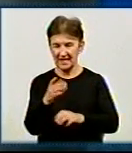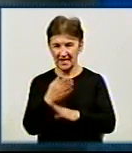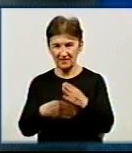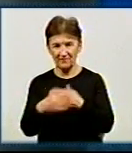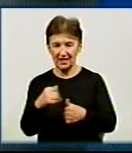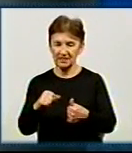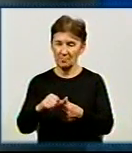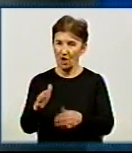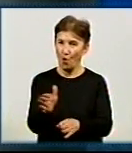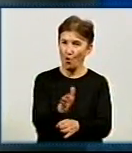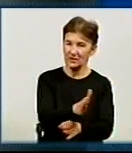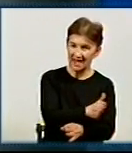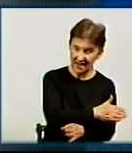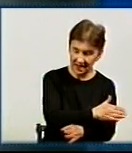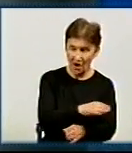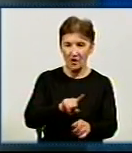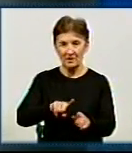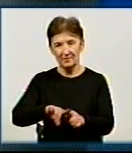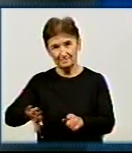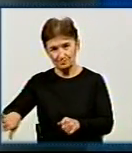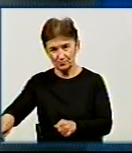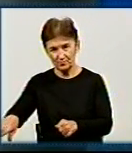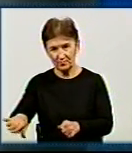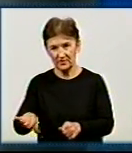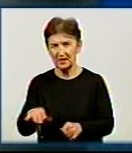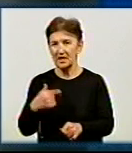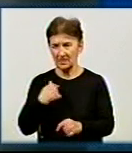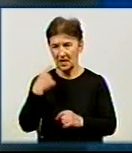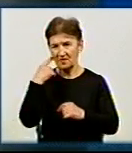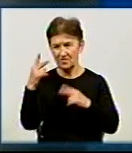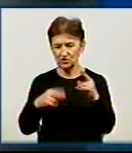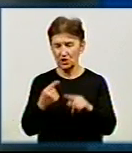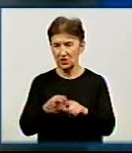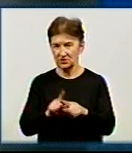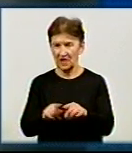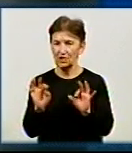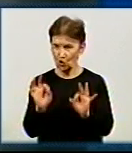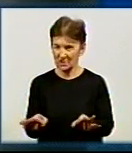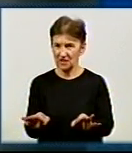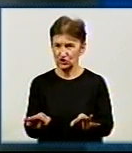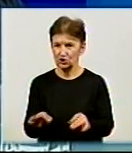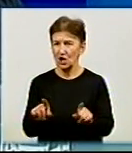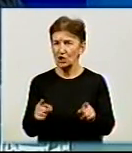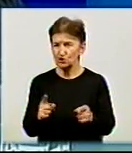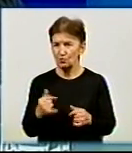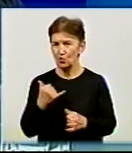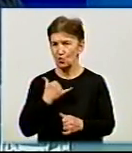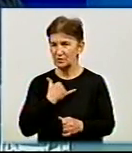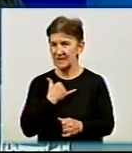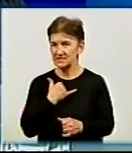з обмеженими можливостями, і так воно і буде. Ви вважаєте це доречне? Я вважаю, що це доречне. Ще раз, в нас чомусь стали